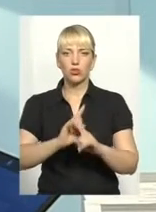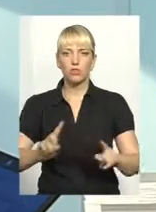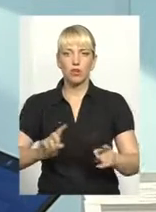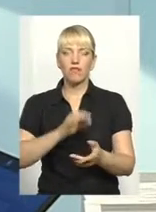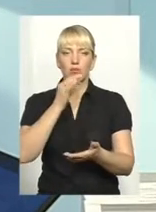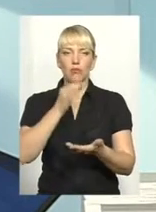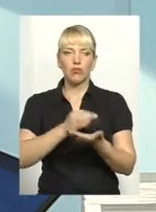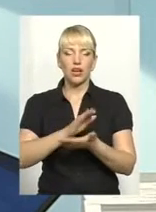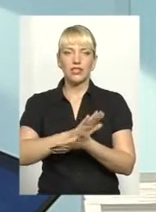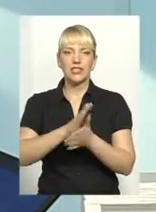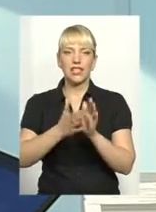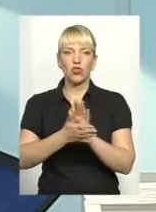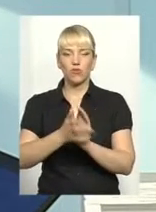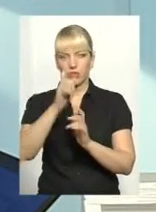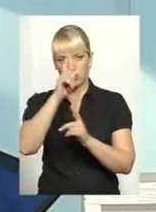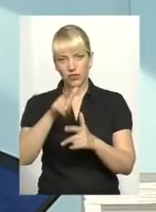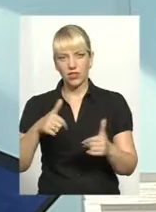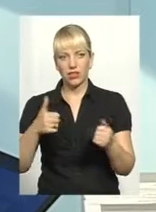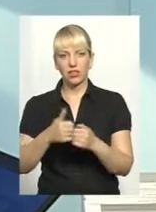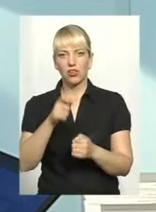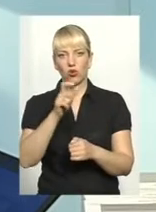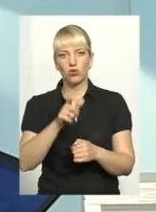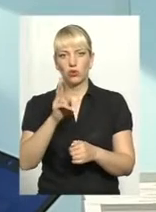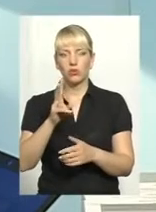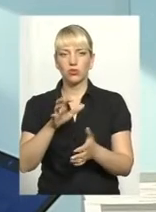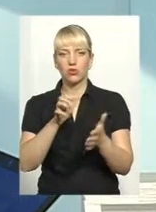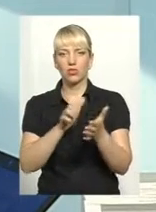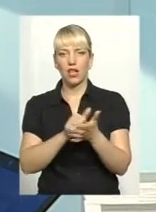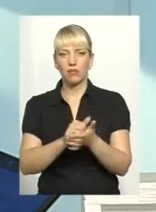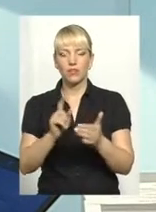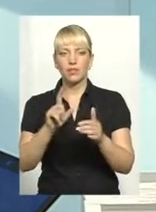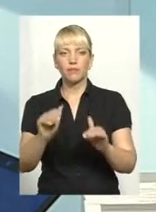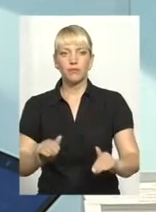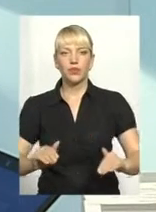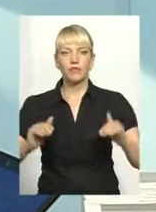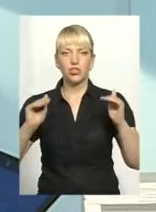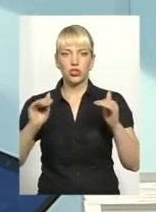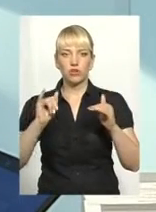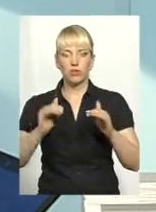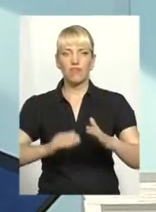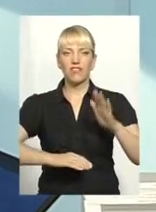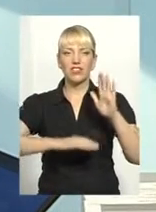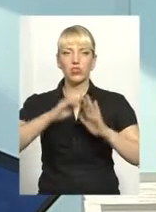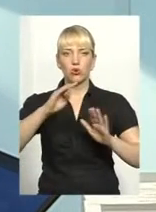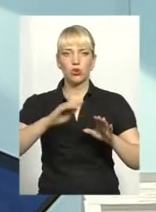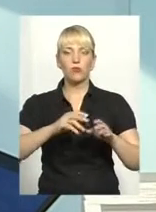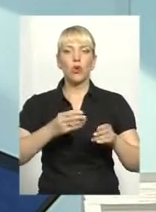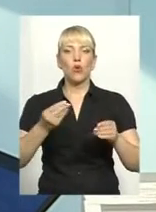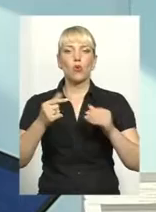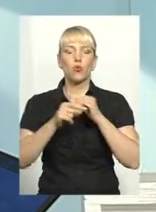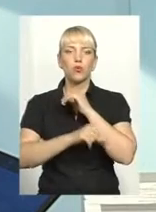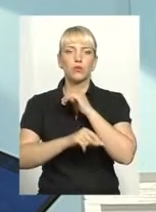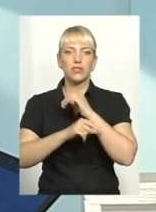становище в країні. Також особи, які займають посади з підвищеним та високим корупційним рівнем.